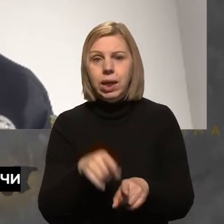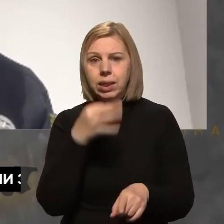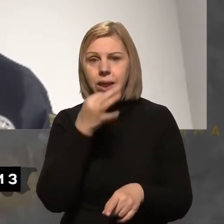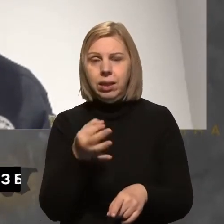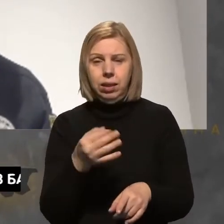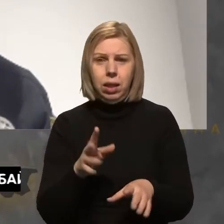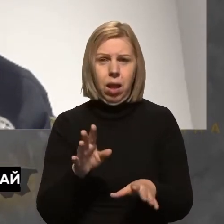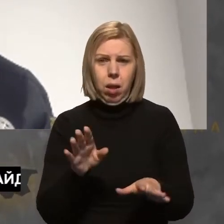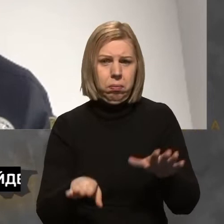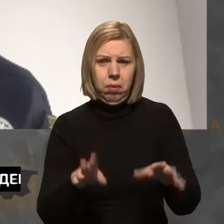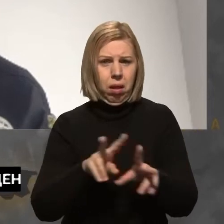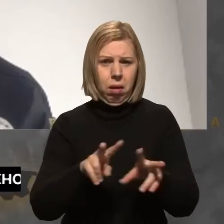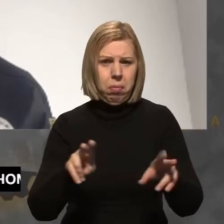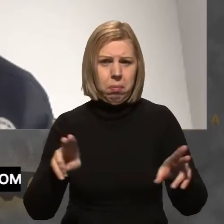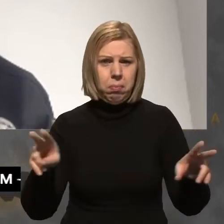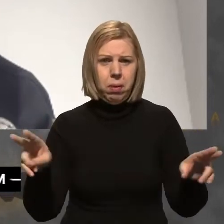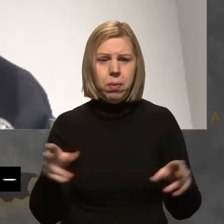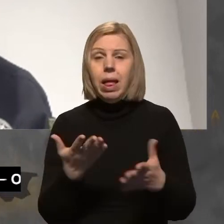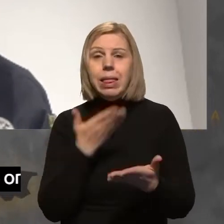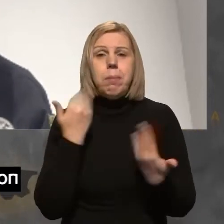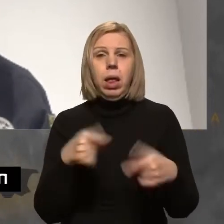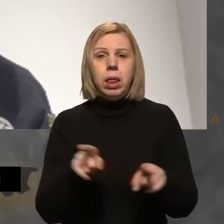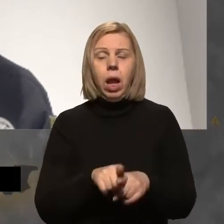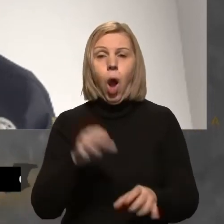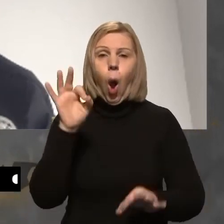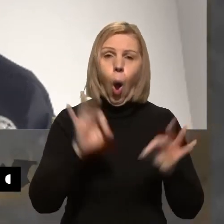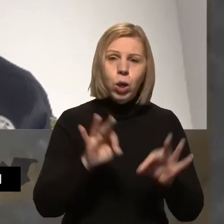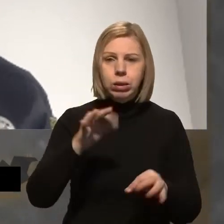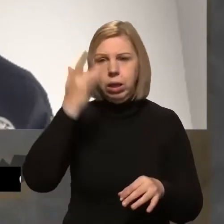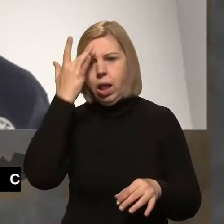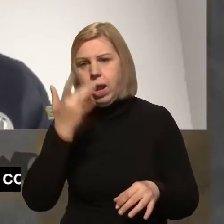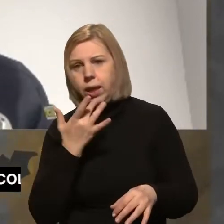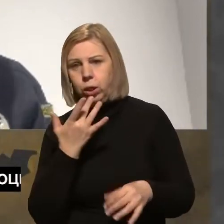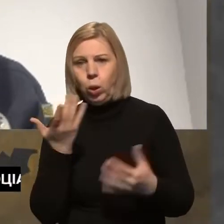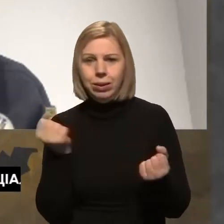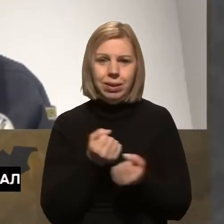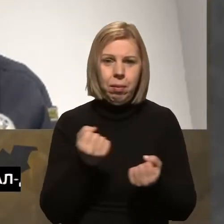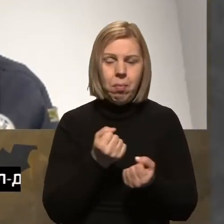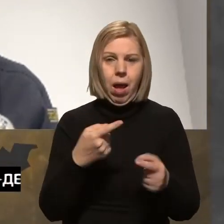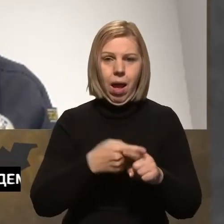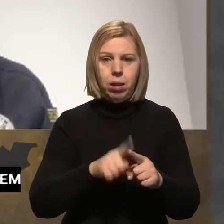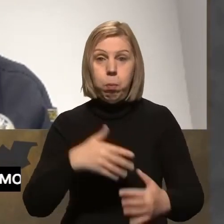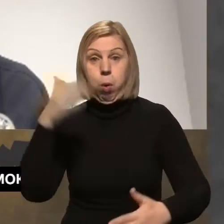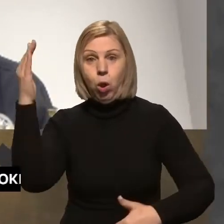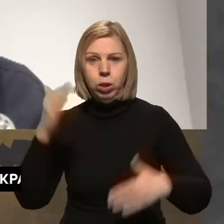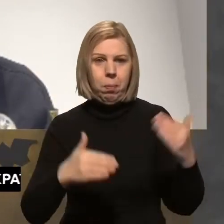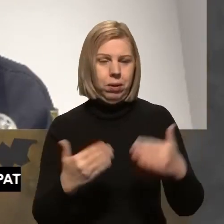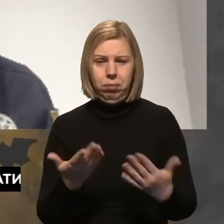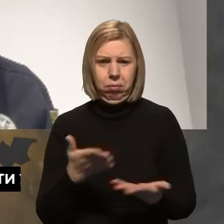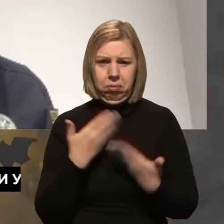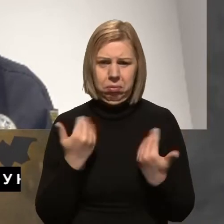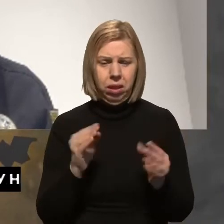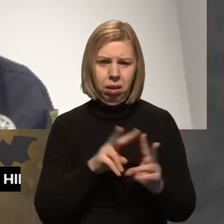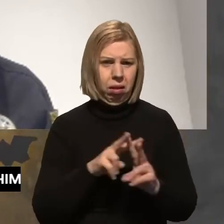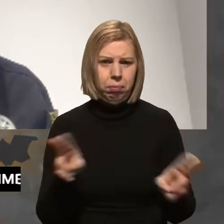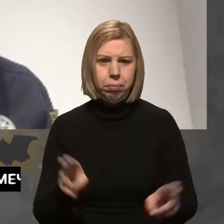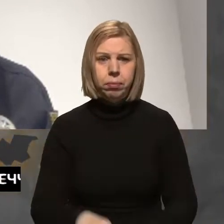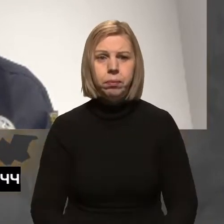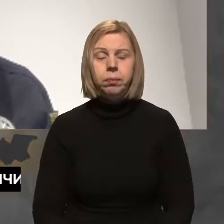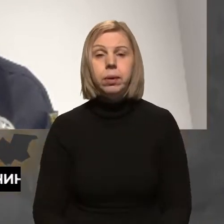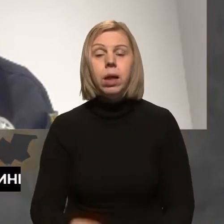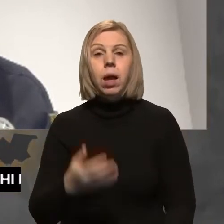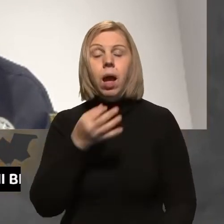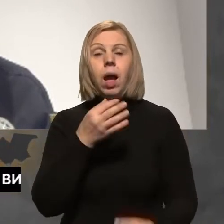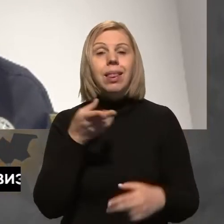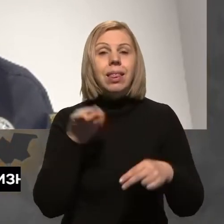то рівномірно. Тобто немає такого ж там восени чи влітку цей показник зростає. Зрозуміло. І скажи,